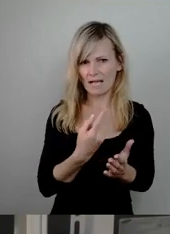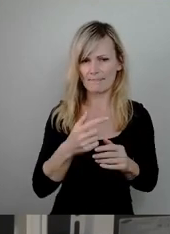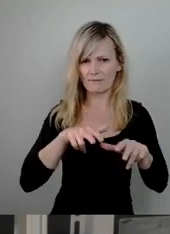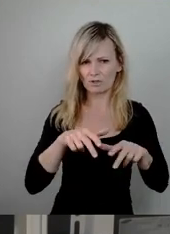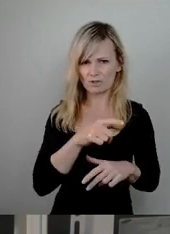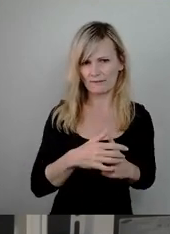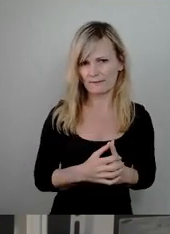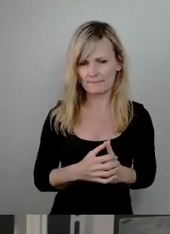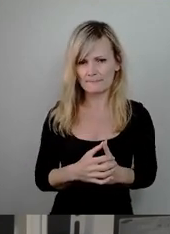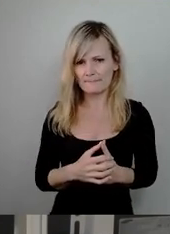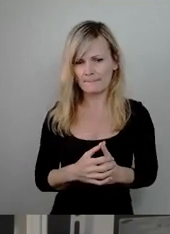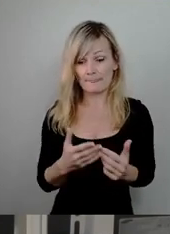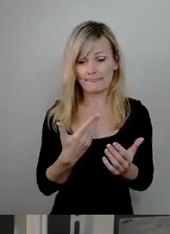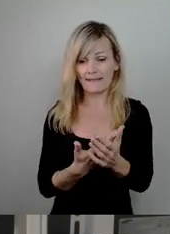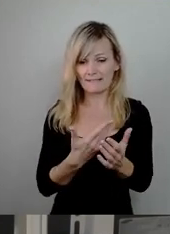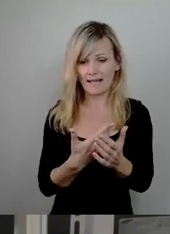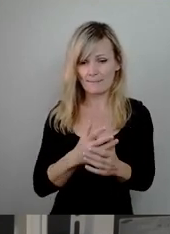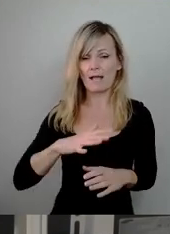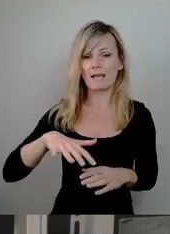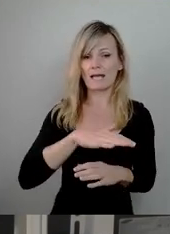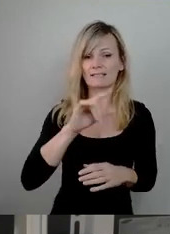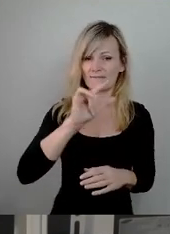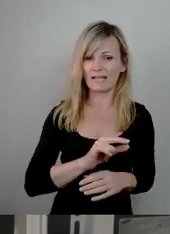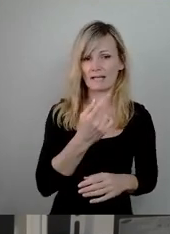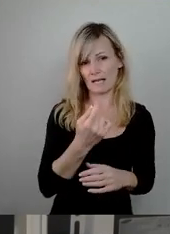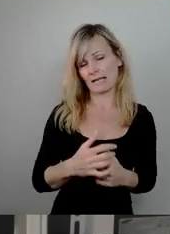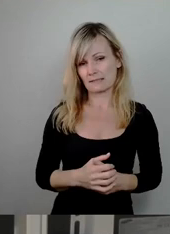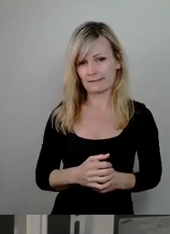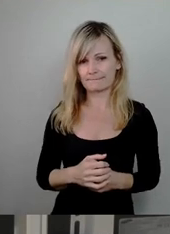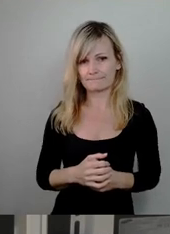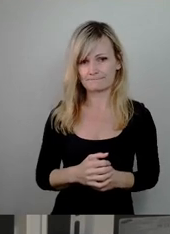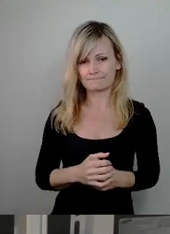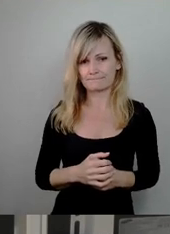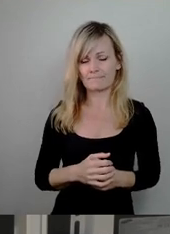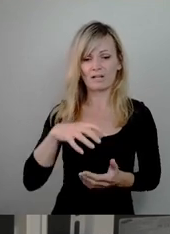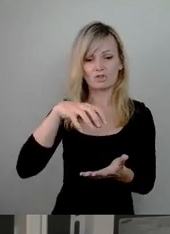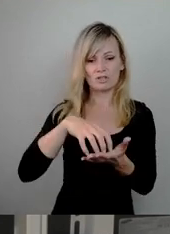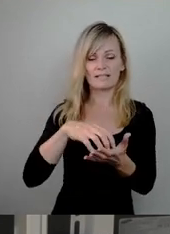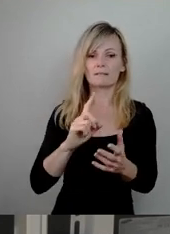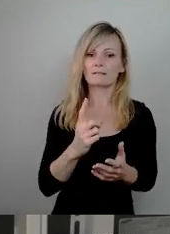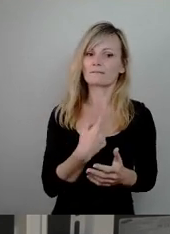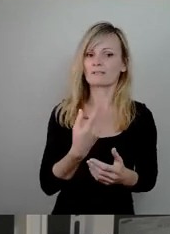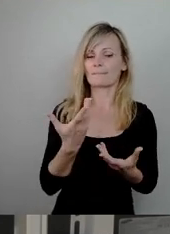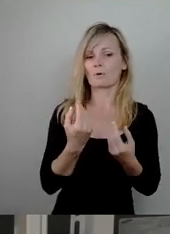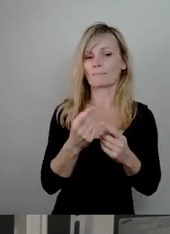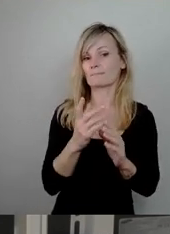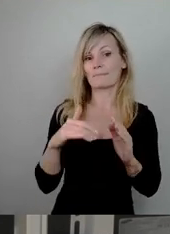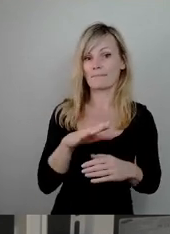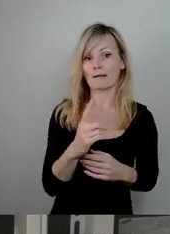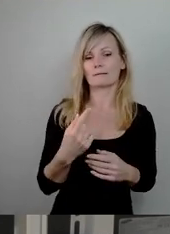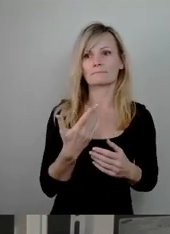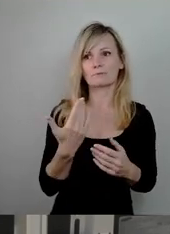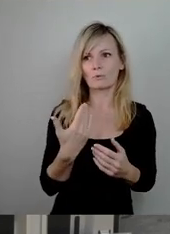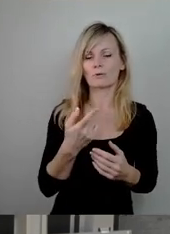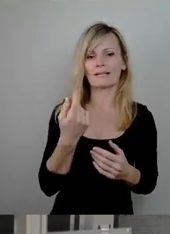deswegen hat das Land auch weniger Geld und wir können, wir bekommen als Stadt eben auch nicht mehr in der Summe das Geld, wie wir das uns gerne